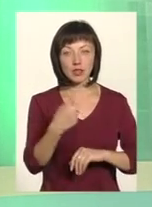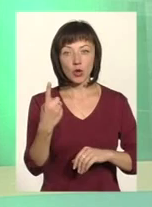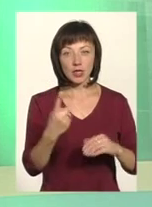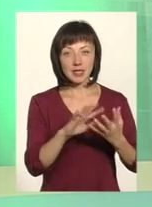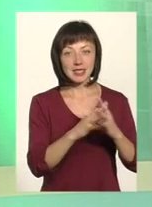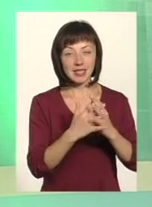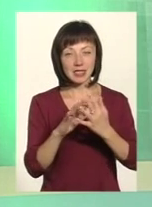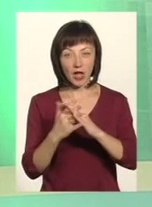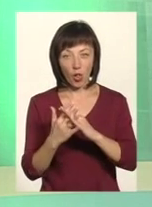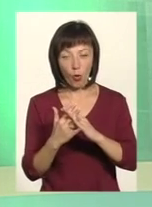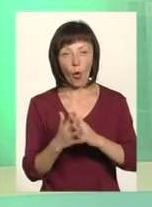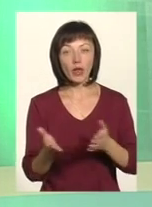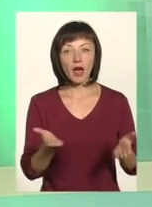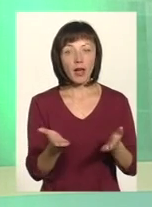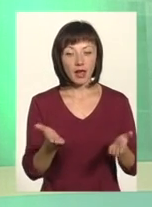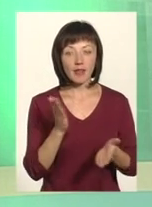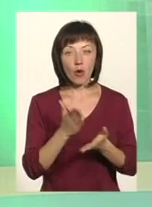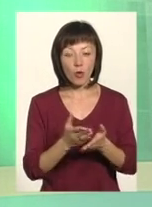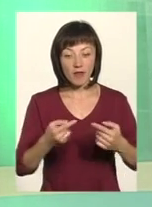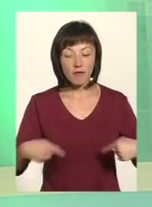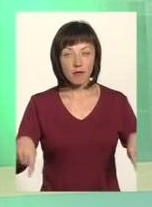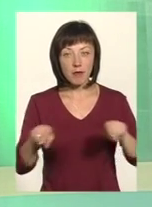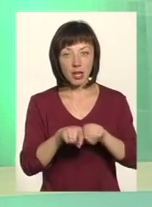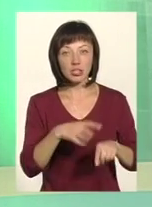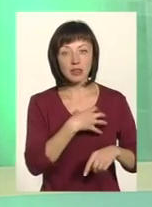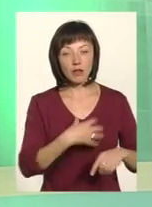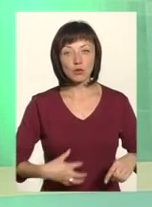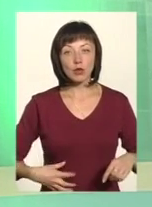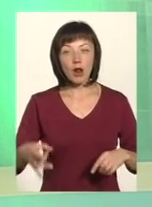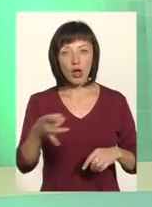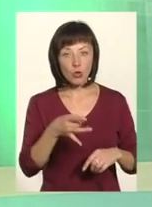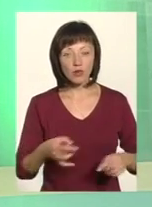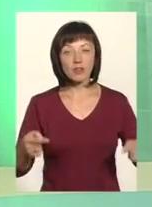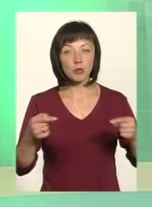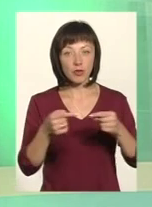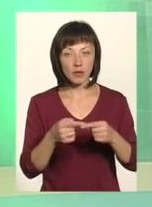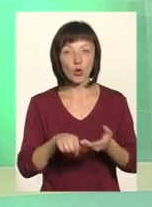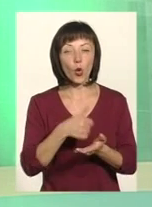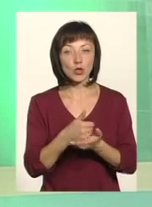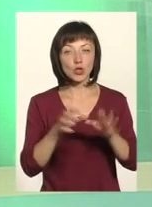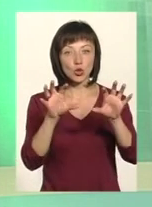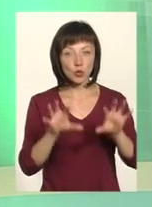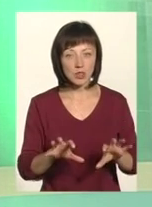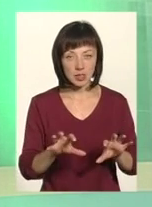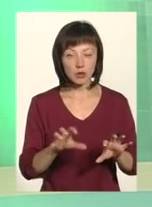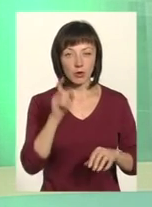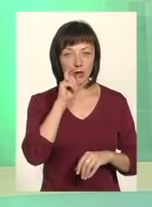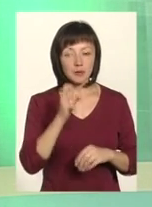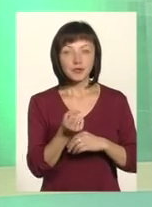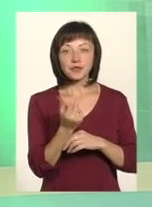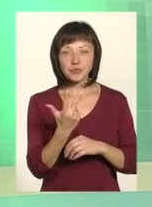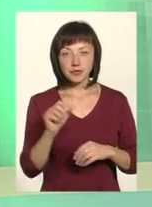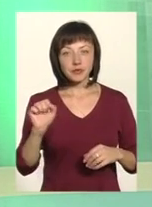населений пункт, який знаходиться в межах Славуцького району, що він відповідає Конституції і законам. 13 серпня